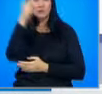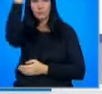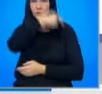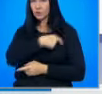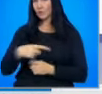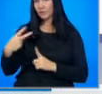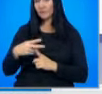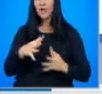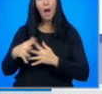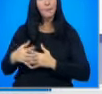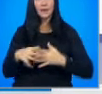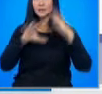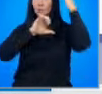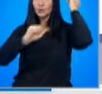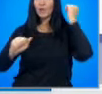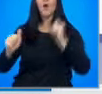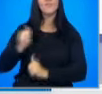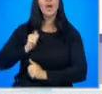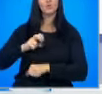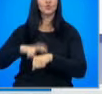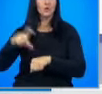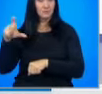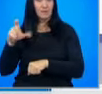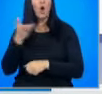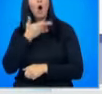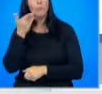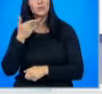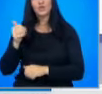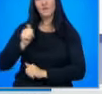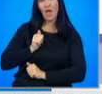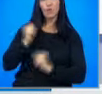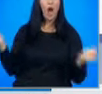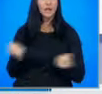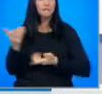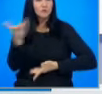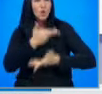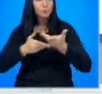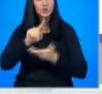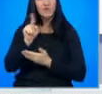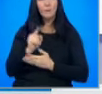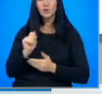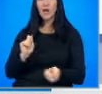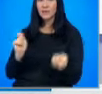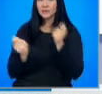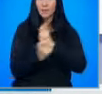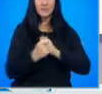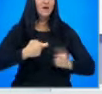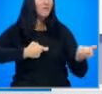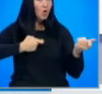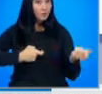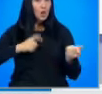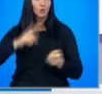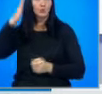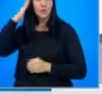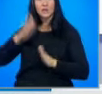за БНТ американският посланник в НАТО Джулиан Смит. Тя обясни, че в НАТО активно се обсъжда въпроса за заместване на въоръжения, които